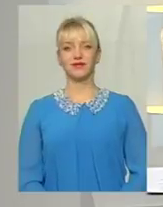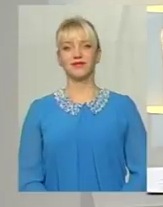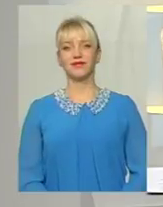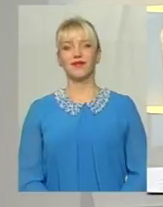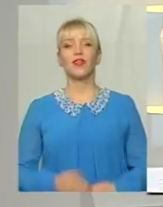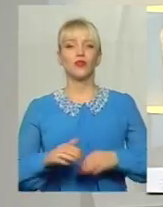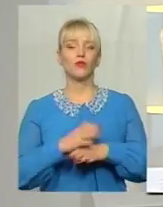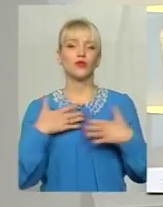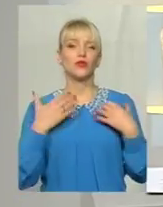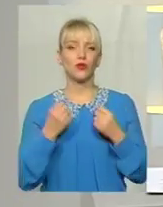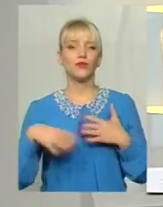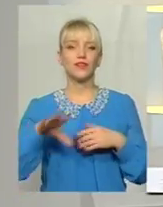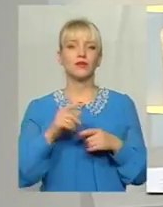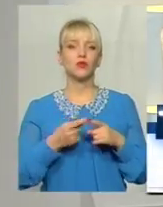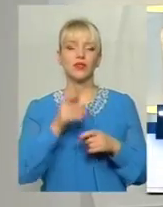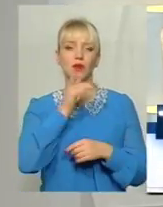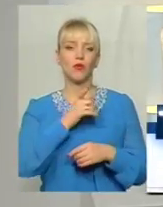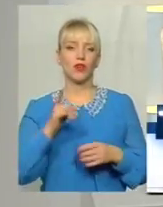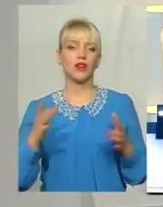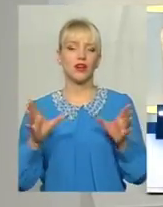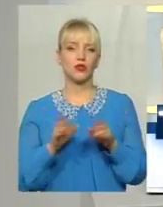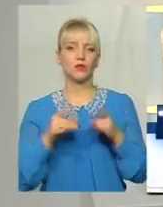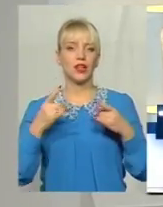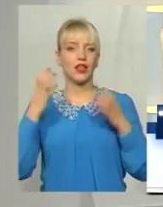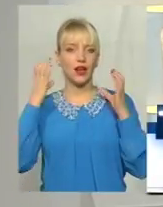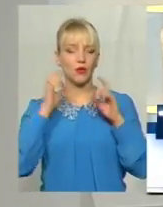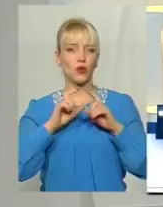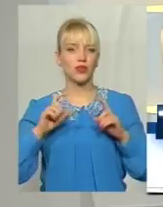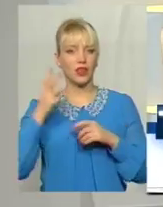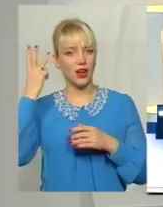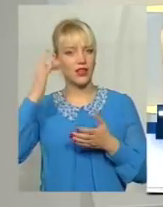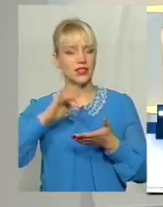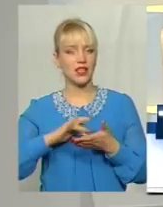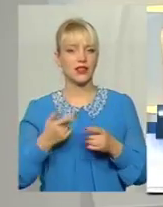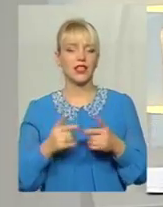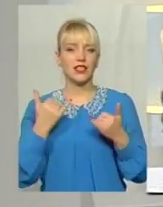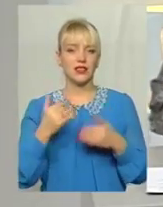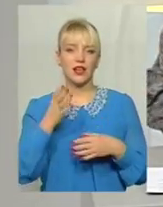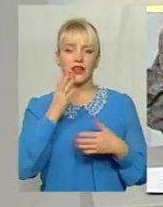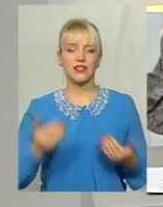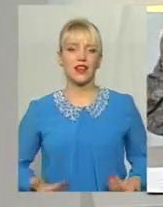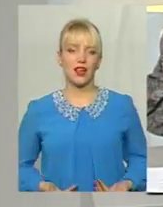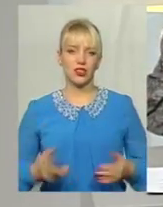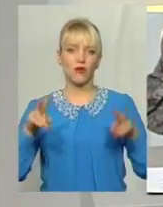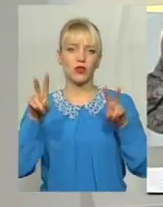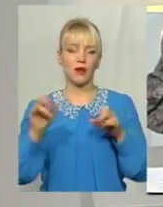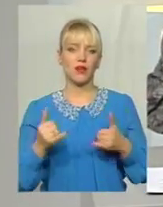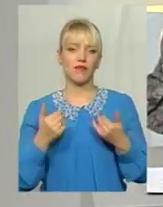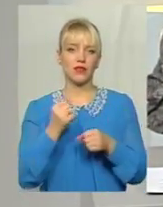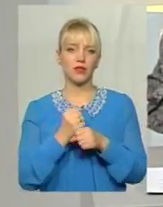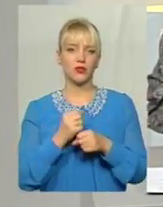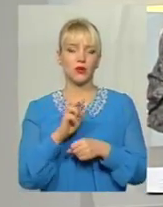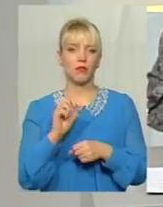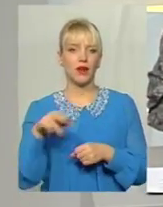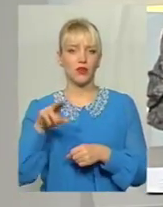Доброго здоров'я усім, хто у цій порі разом із телерадіокомпанією «Поділля Центр» на часі «На живота» Я Анна Бендюк, перекладна